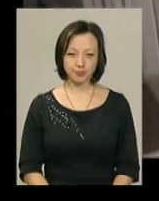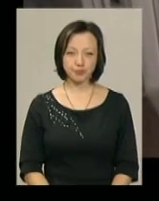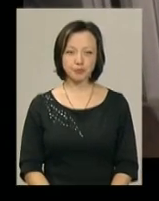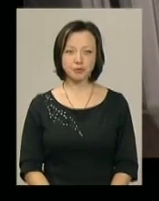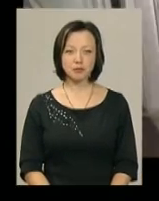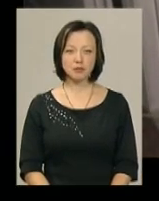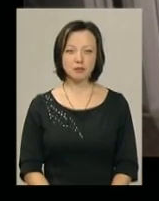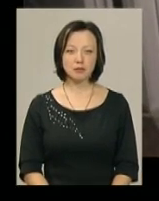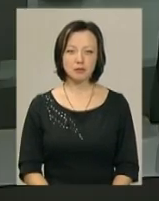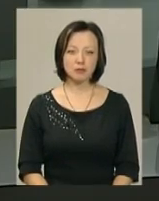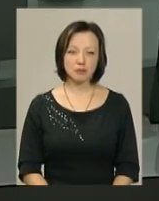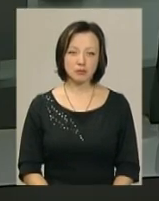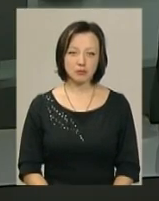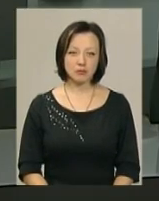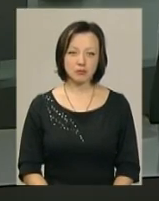новини Поділля, Центр.